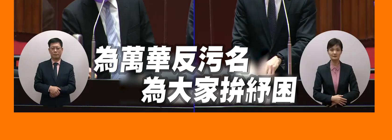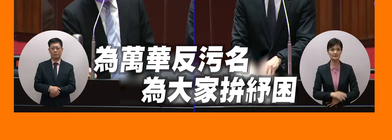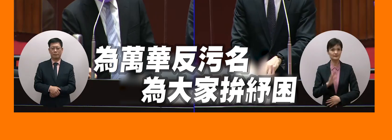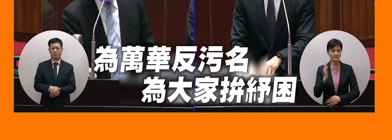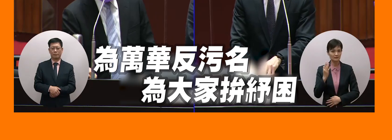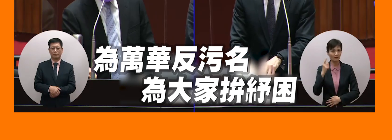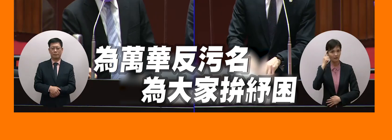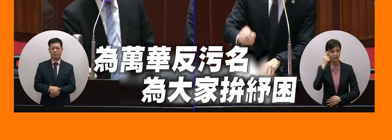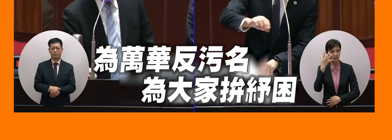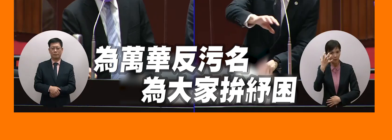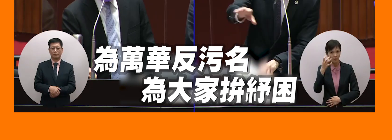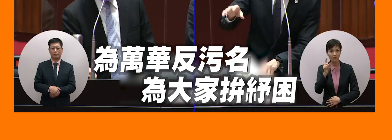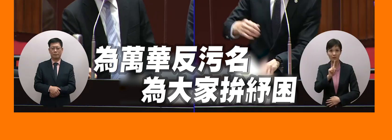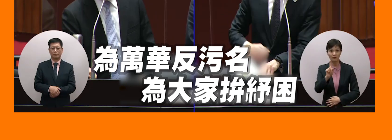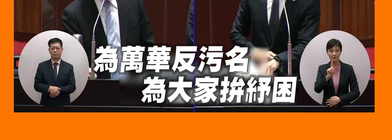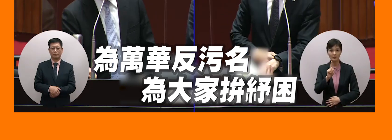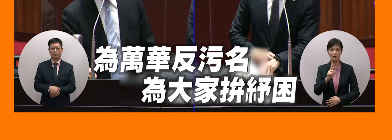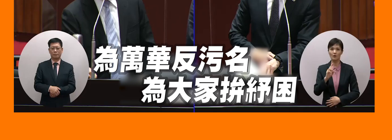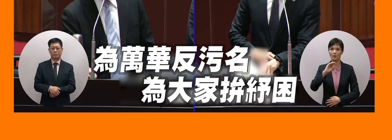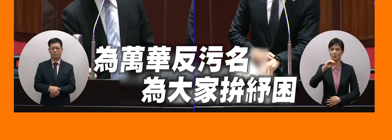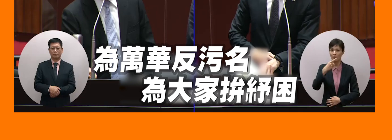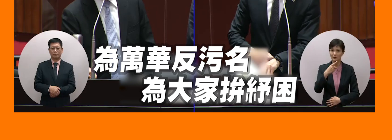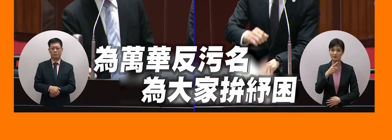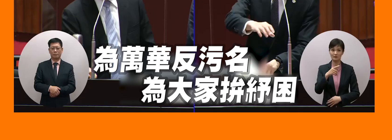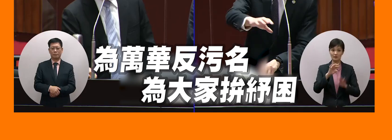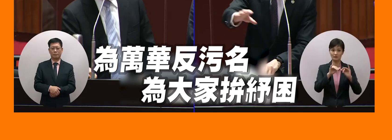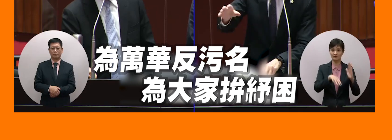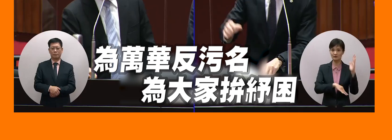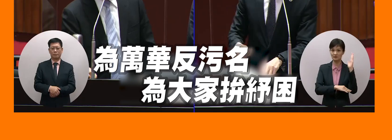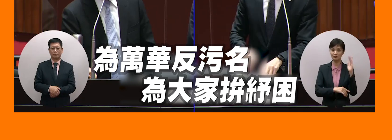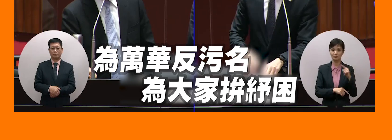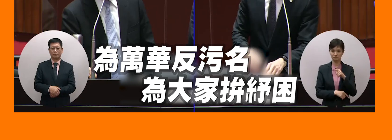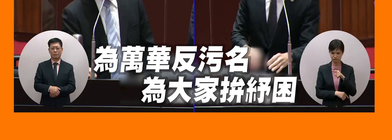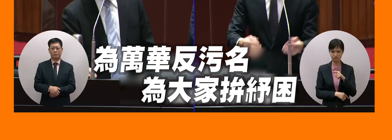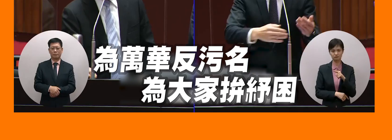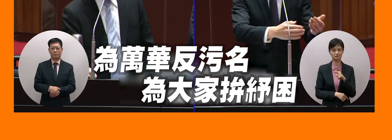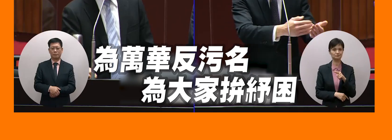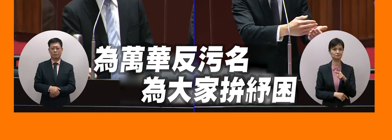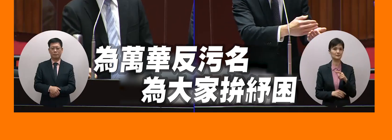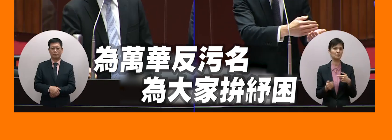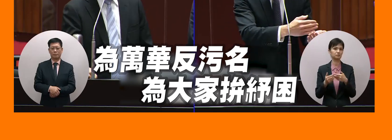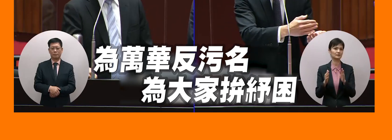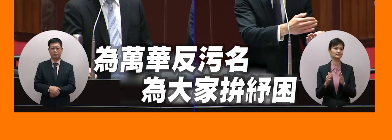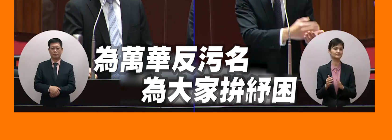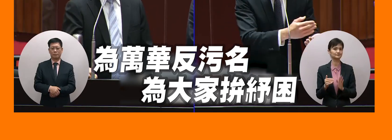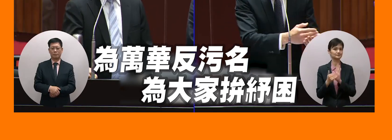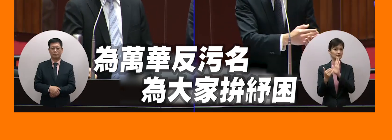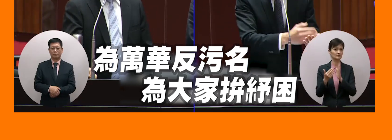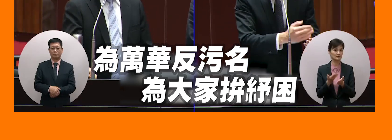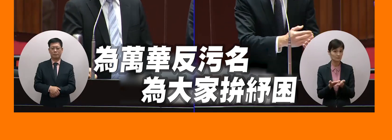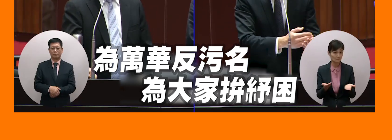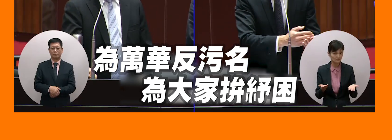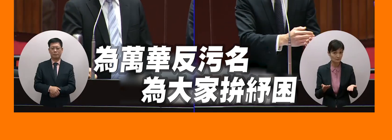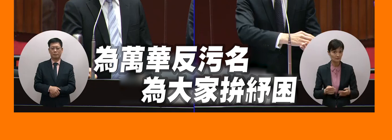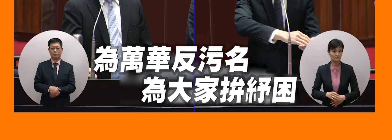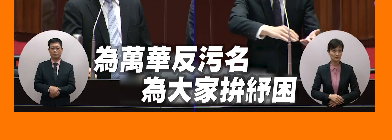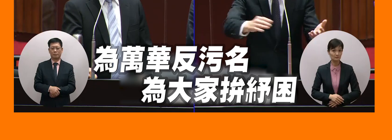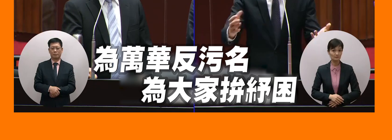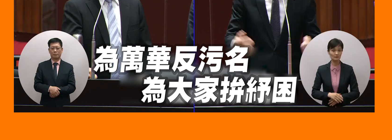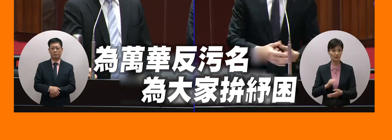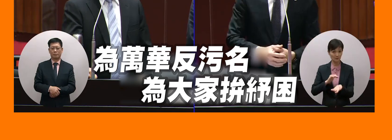就是我剛才說的如果有時候政府不可以用如果有時候他說因為很多醫療醫療